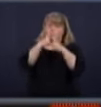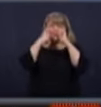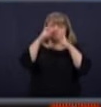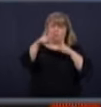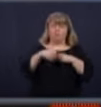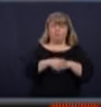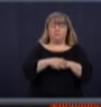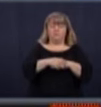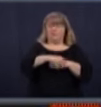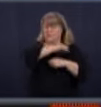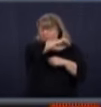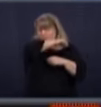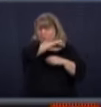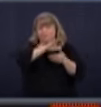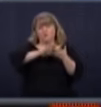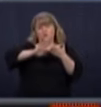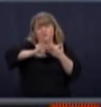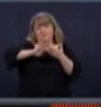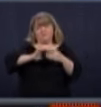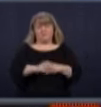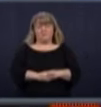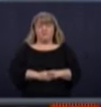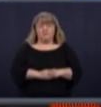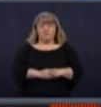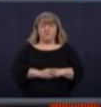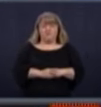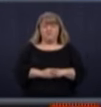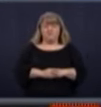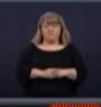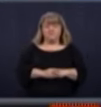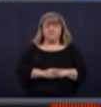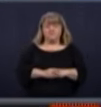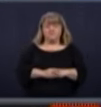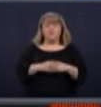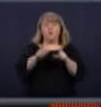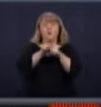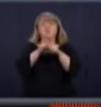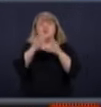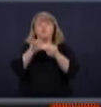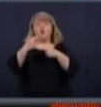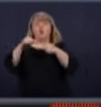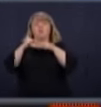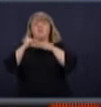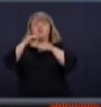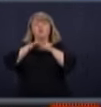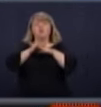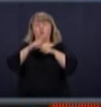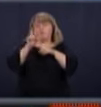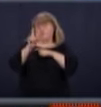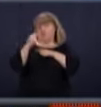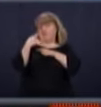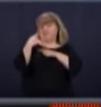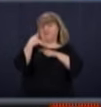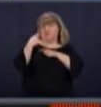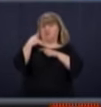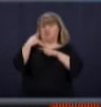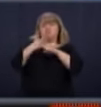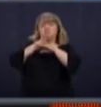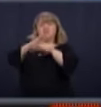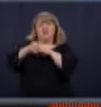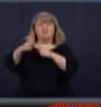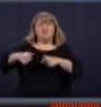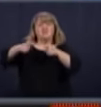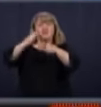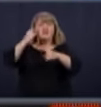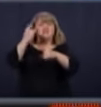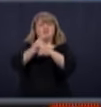Excusez. Je veux revenir aussi sur ma visite de vendredi dernier à l'Institut de cardiologie de